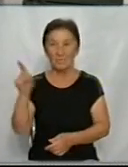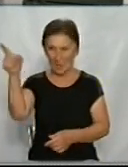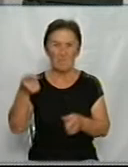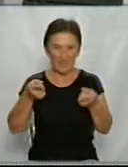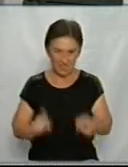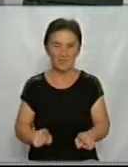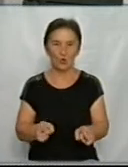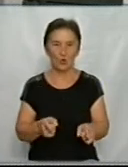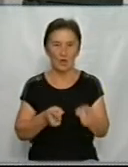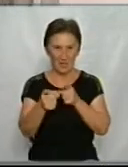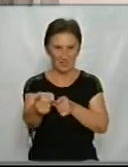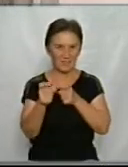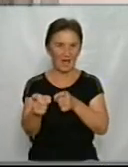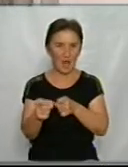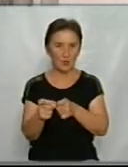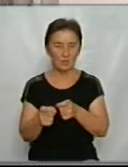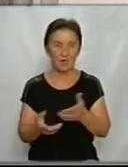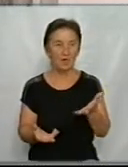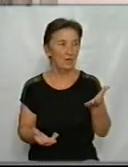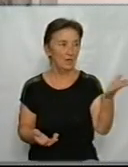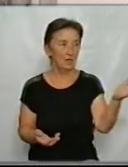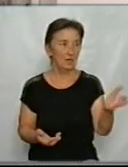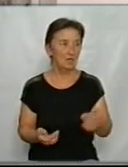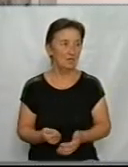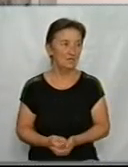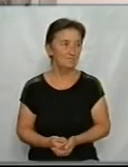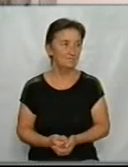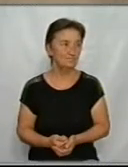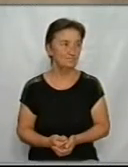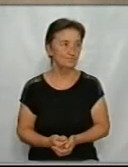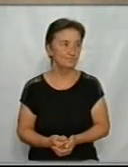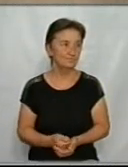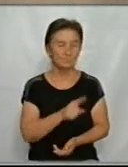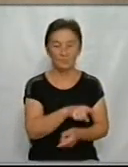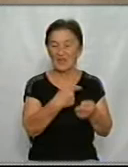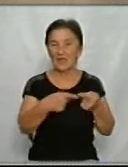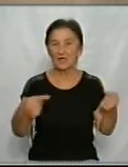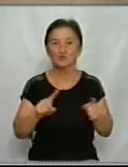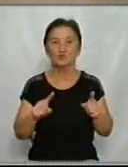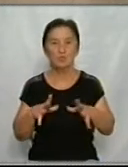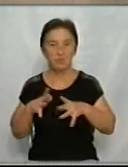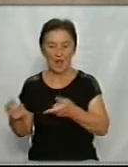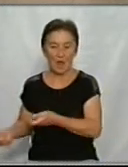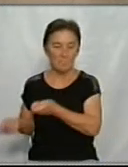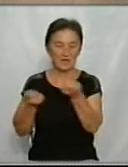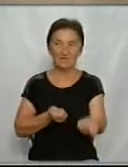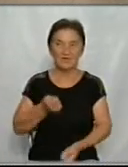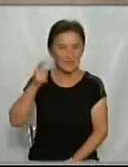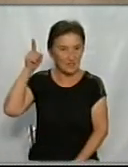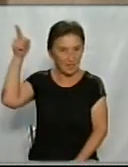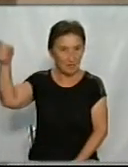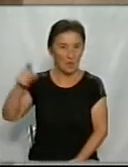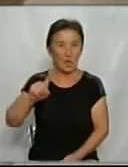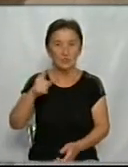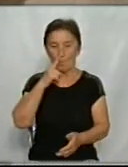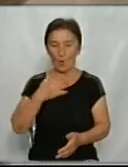Ну, це гільза від БМ-21 «Град». Це речі ті, що були привезені звідти. Це те, що прилітало